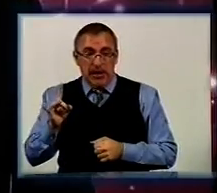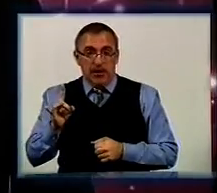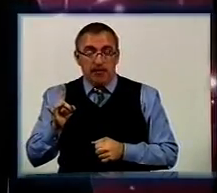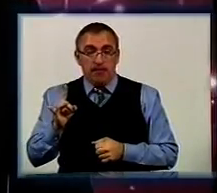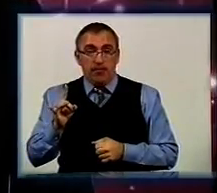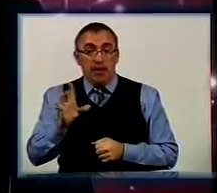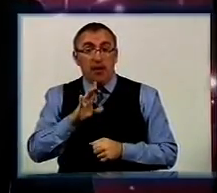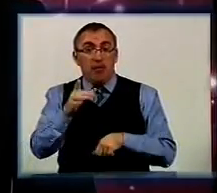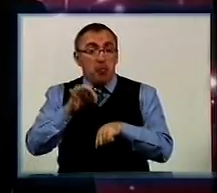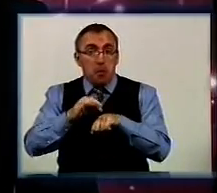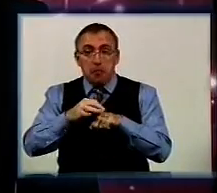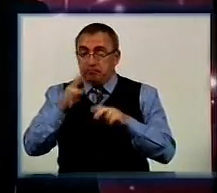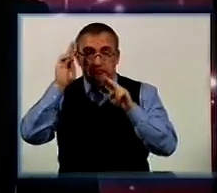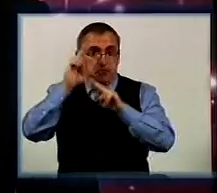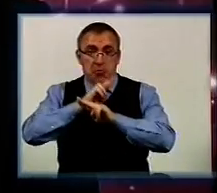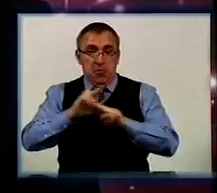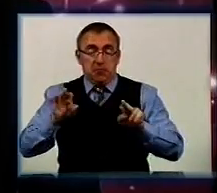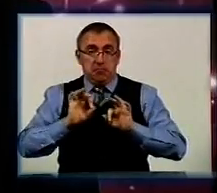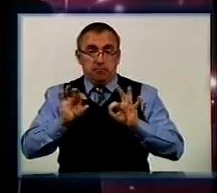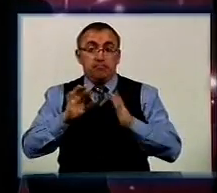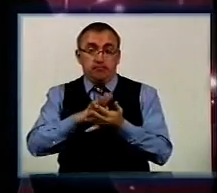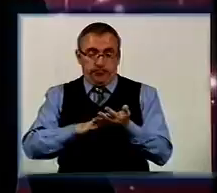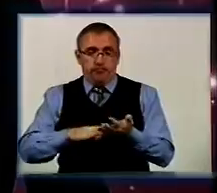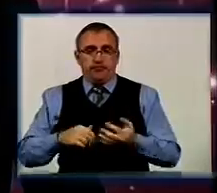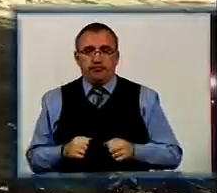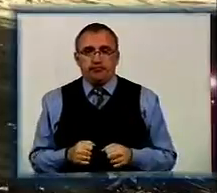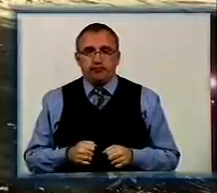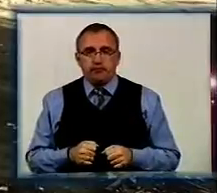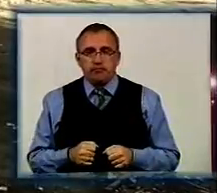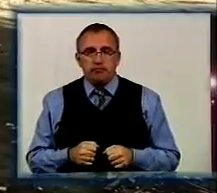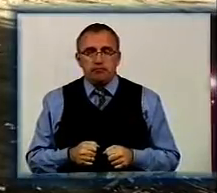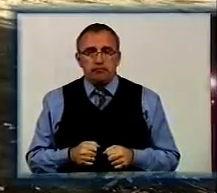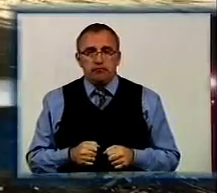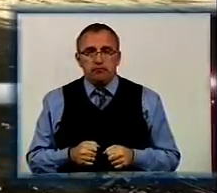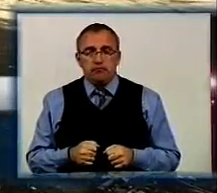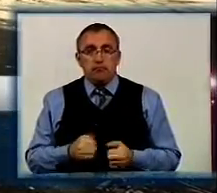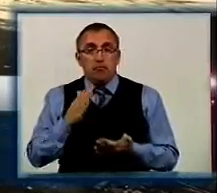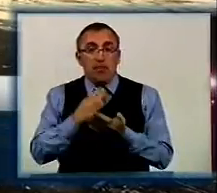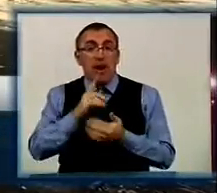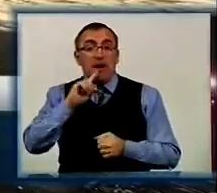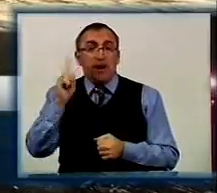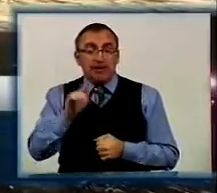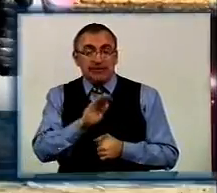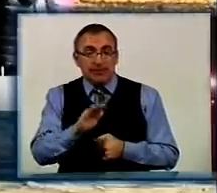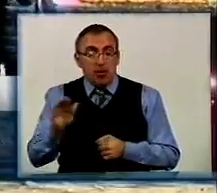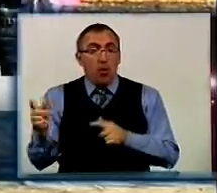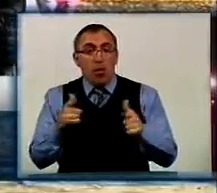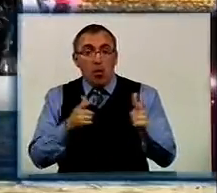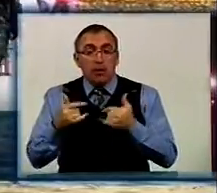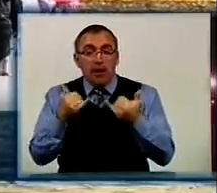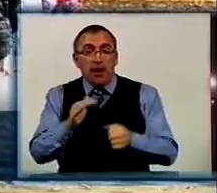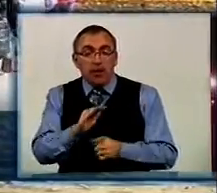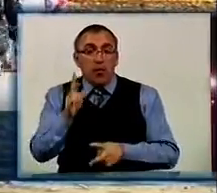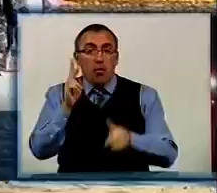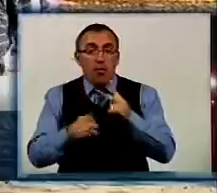недугу не знала. Деталі цієї історії в наступному сюжеті. Майже рік у цьому садочку готувала їжу для дітей